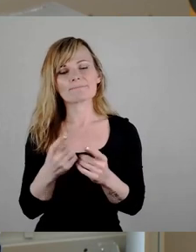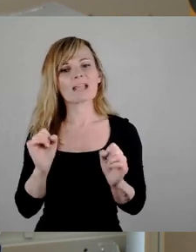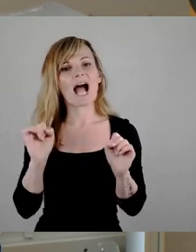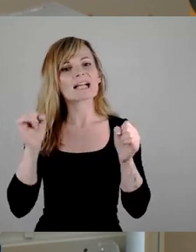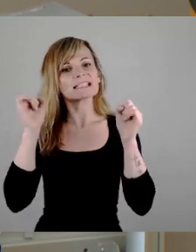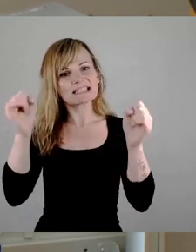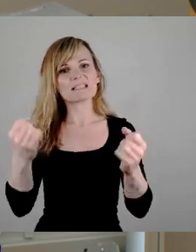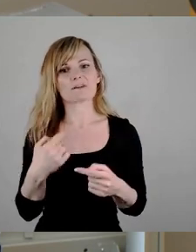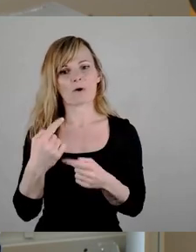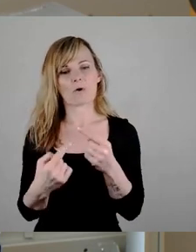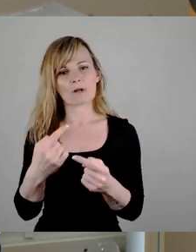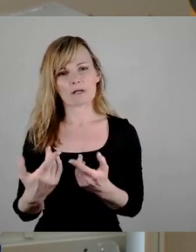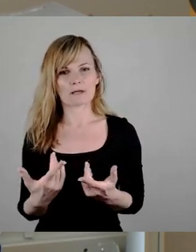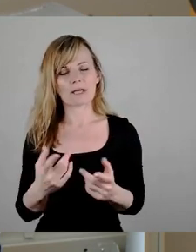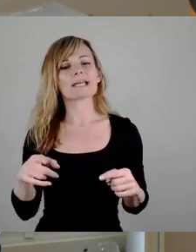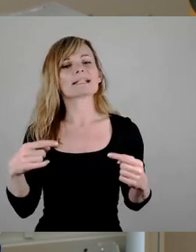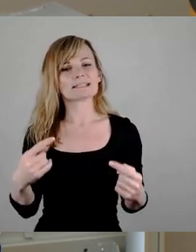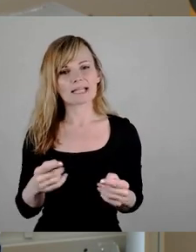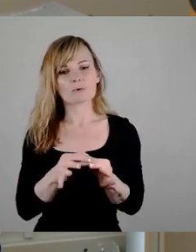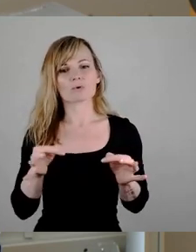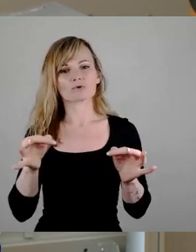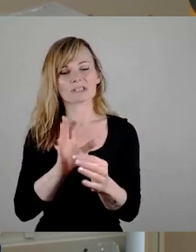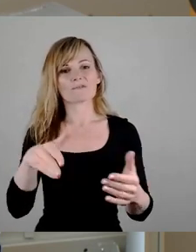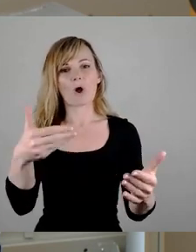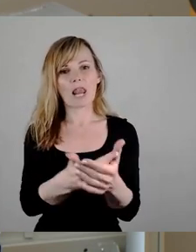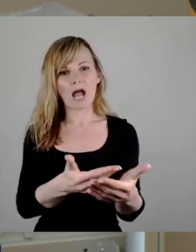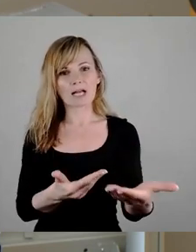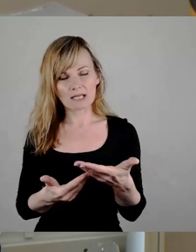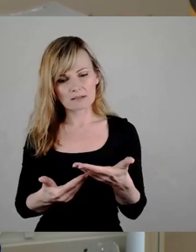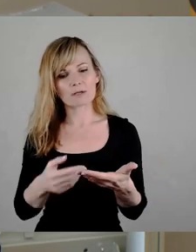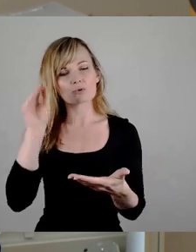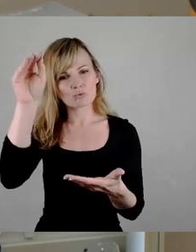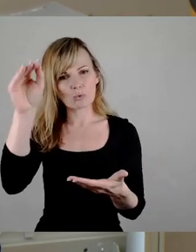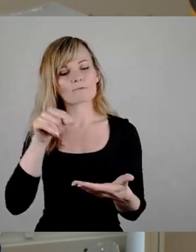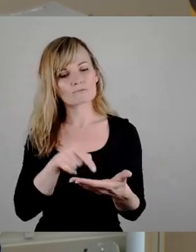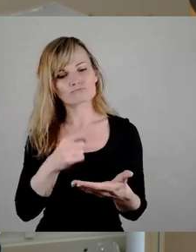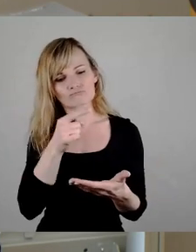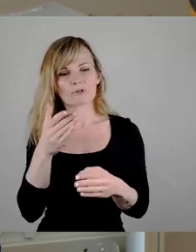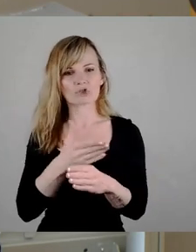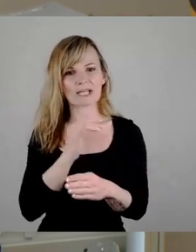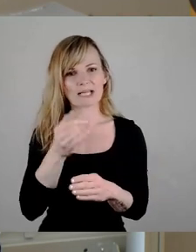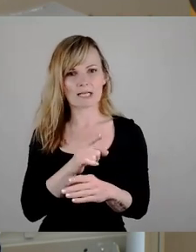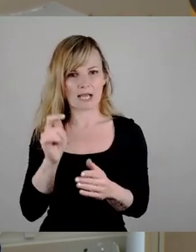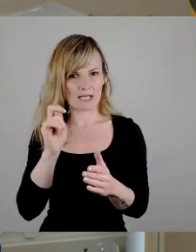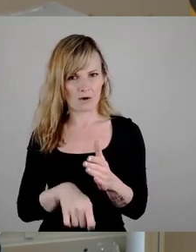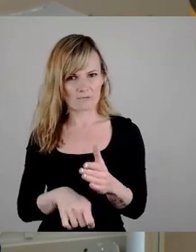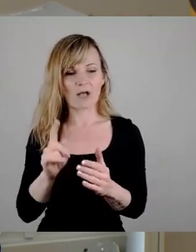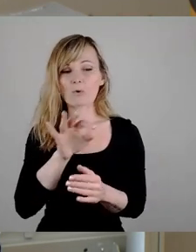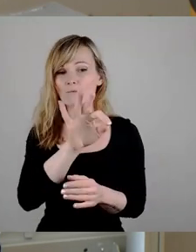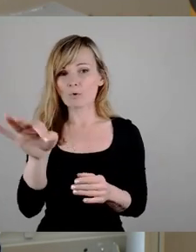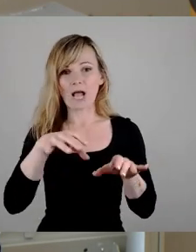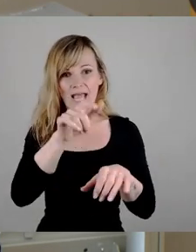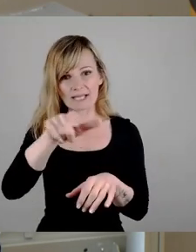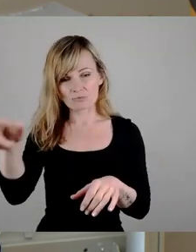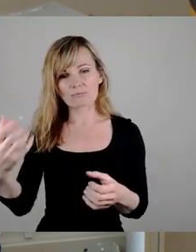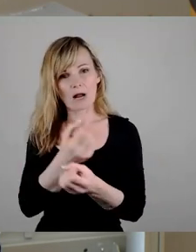Grundstücksvorlagen werden uns dann hoffentlich dann irgendwann in der Zukunft erreichen. Es geht aber um ein klares Statement auch an die Eigentümer. Wir sind bereit, wir